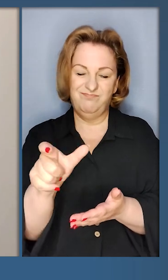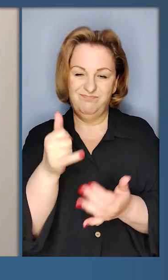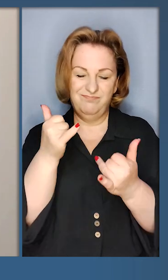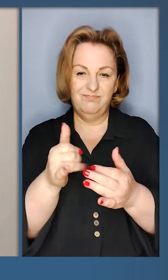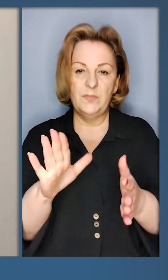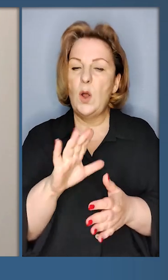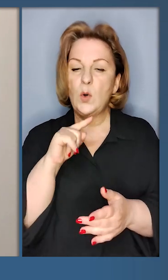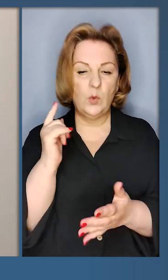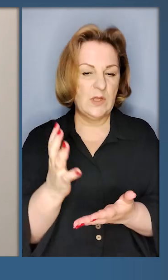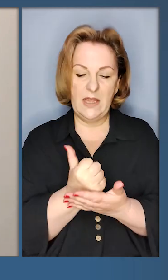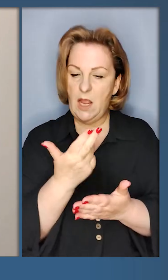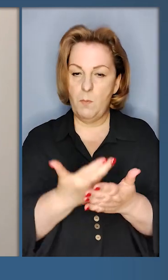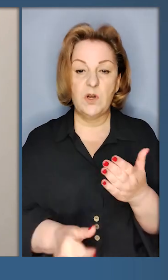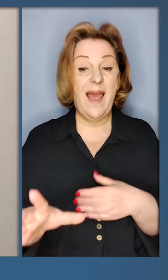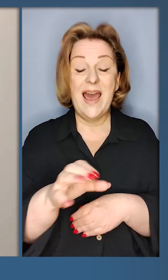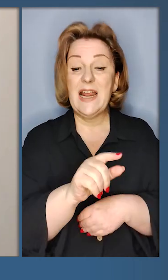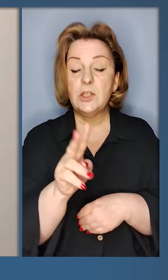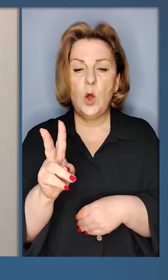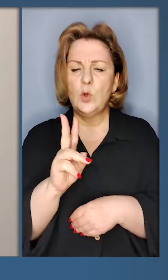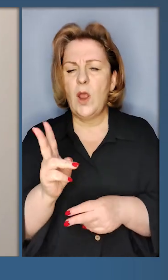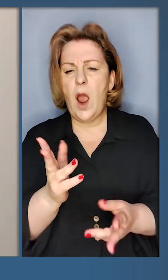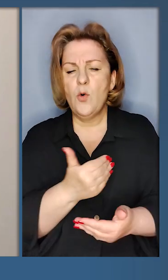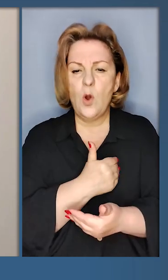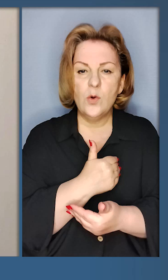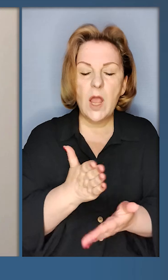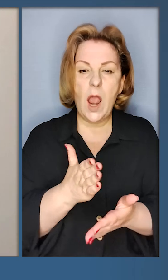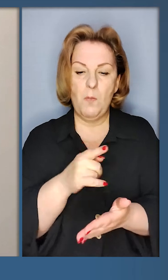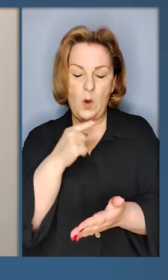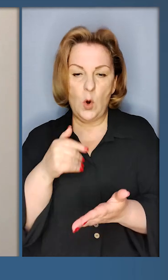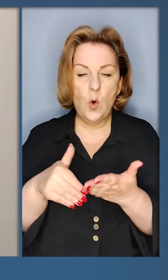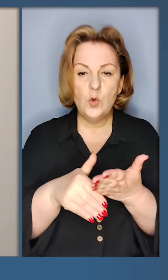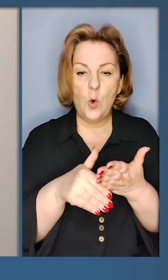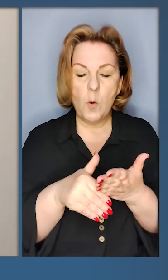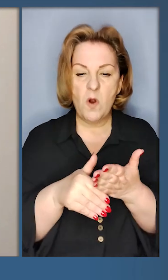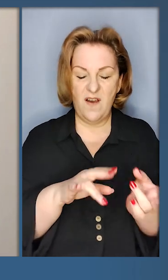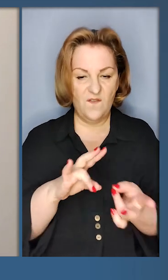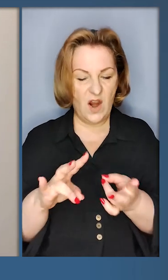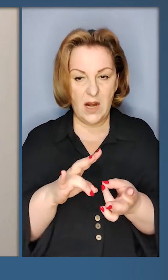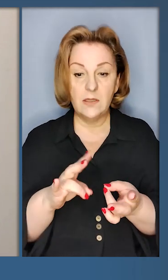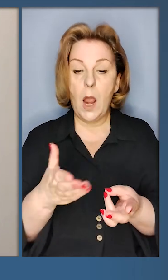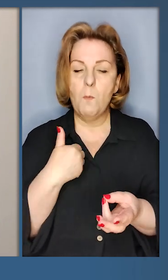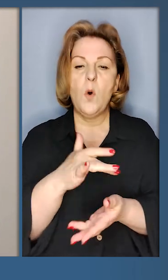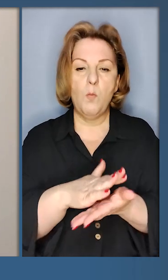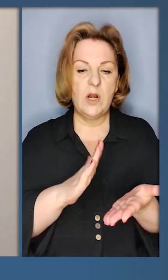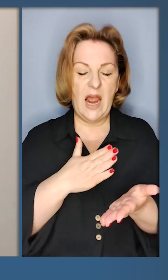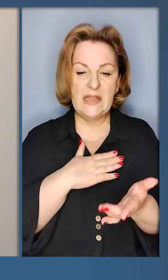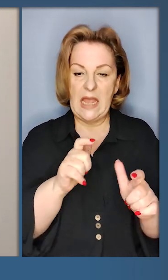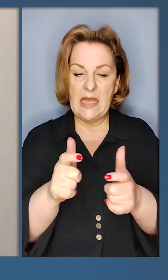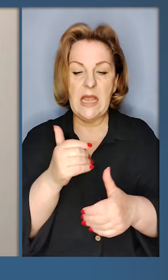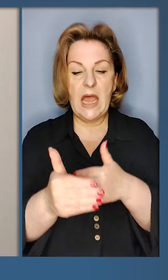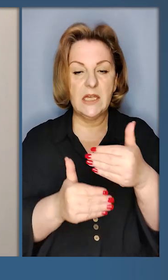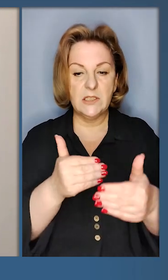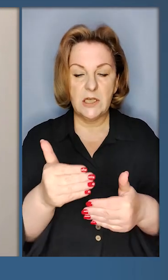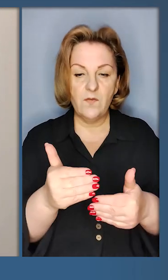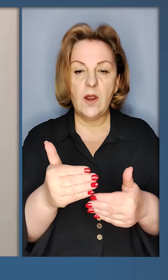здобуде і все програє. Разом із тими, хто ще якось намагається їй допомагати в терорі. Ми продовжуємо наші